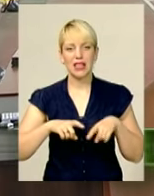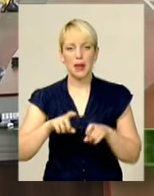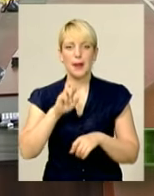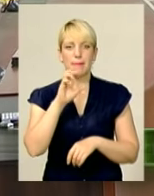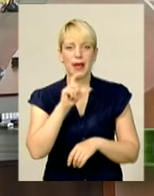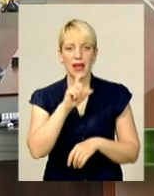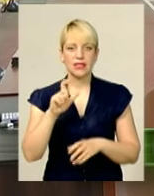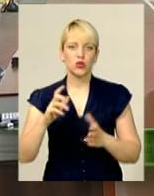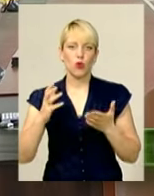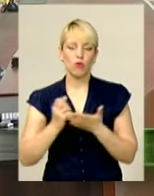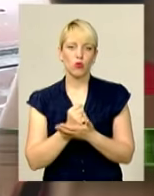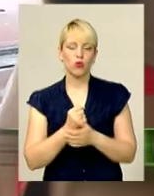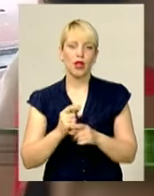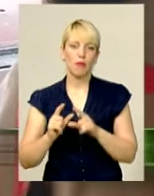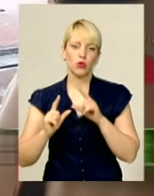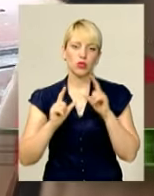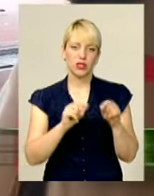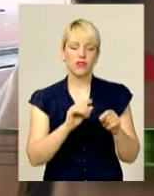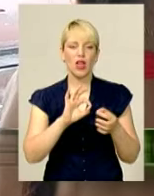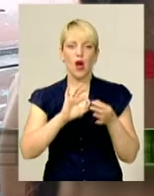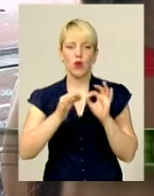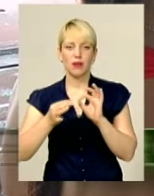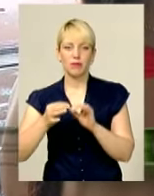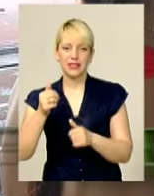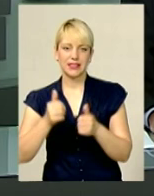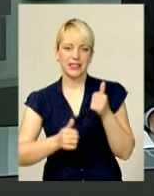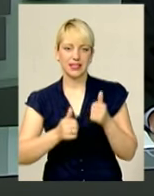здобула потівку на Олімпійські ігри в Ріо-де-Жанейро.